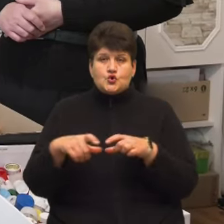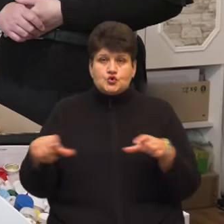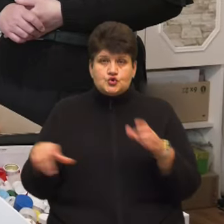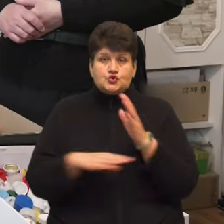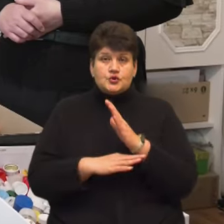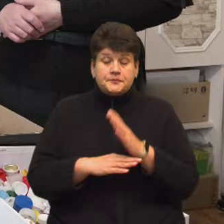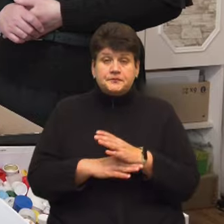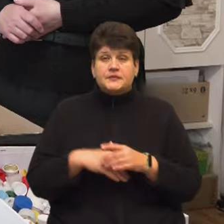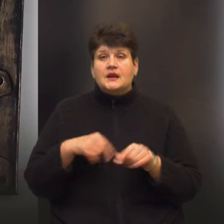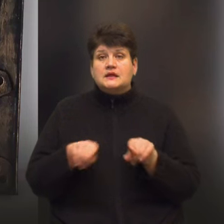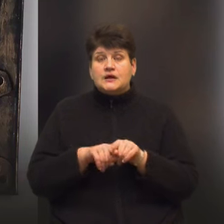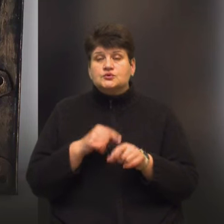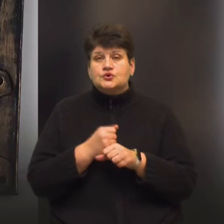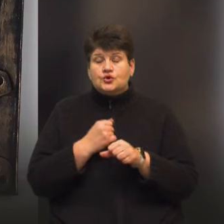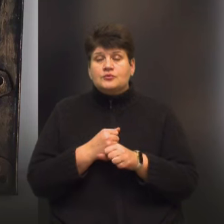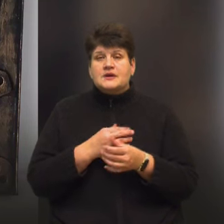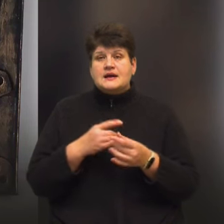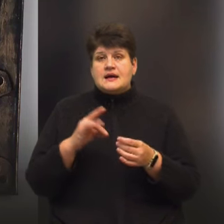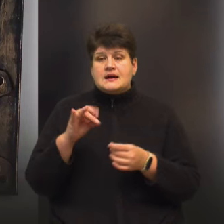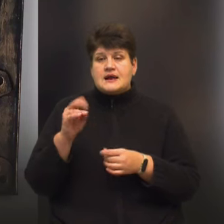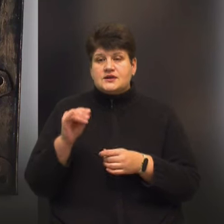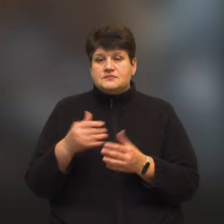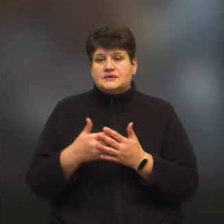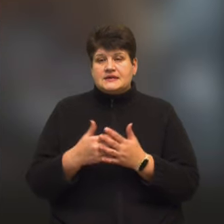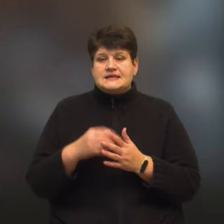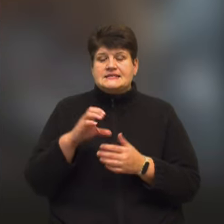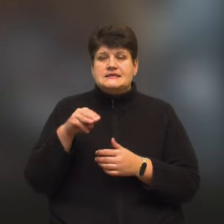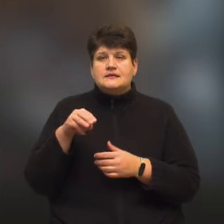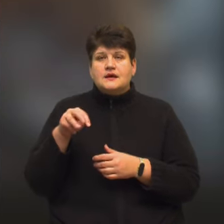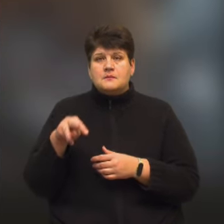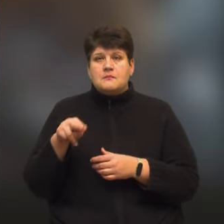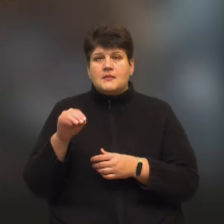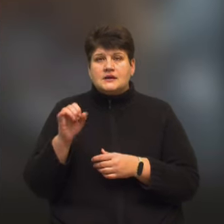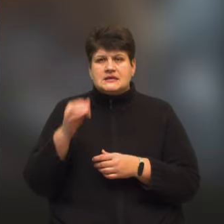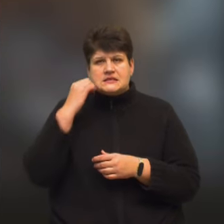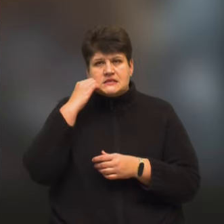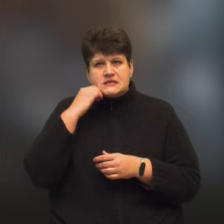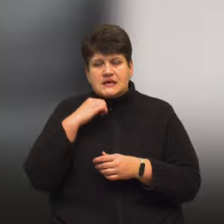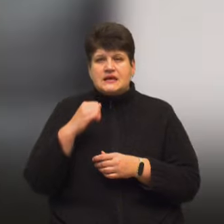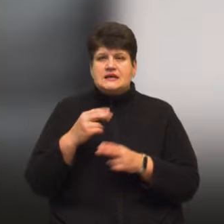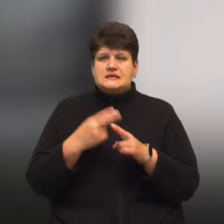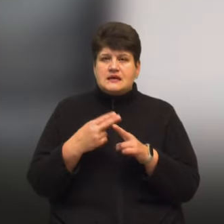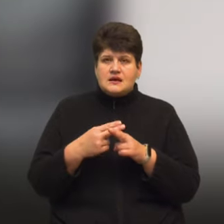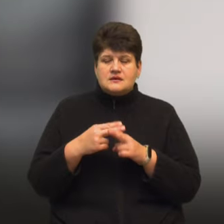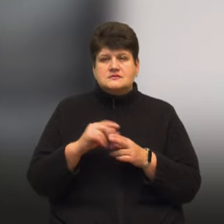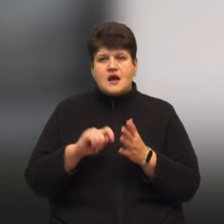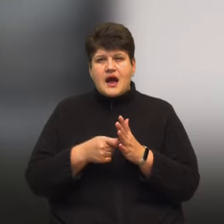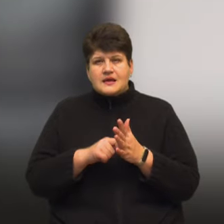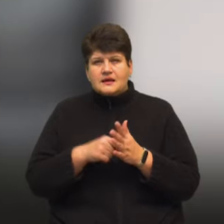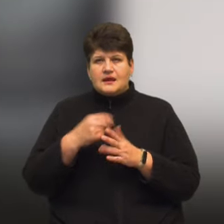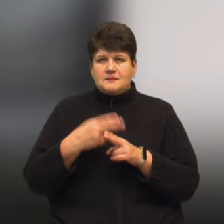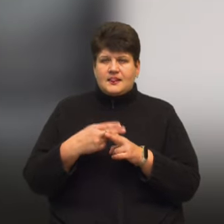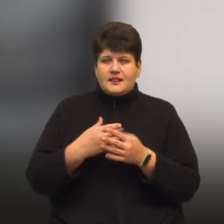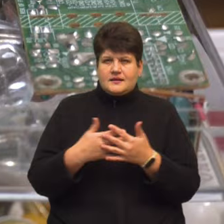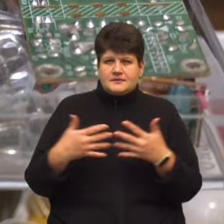розповідає, також створює речі у стилі стимпанк. Це картини зі старого зеліза, гайок, запчастин, металевих предметів. Для їх